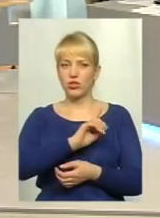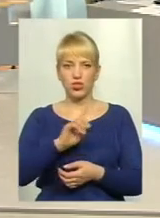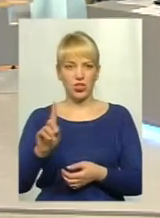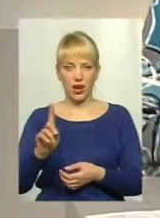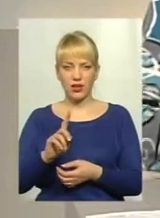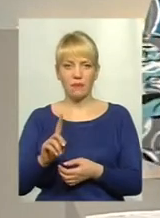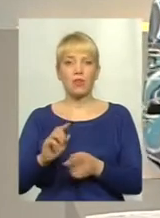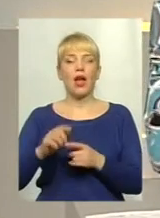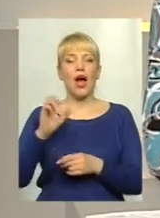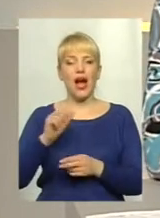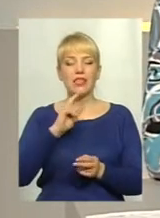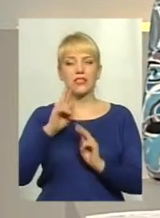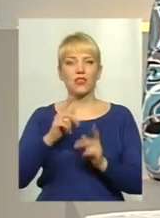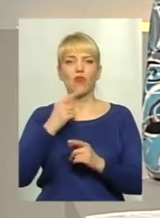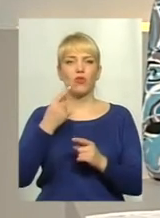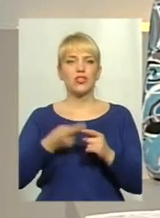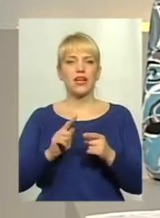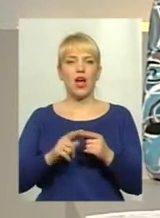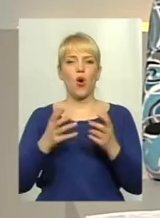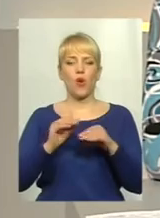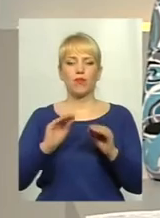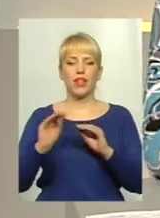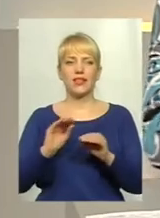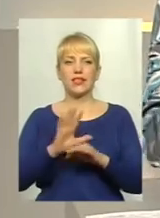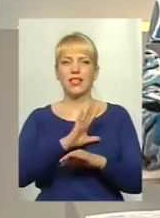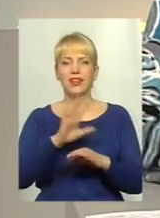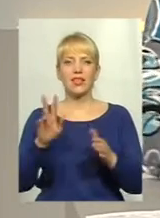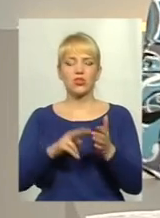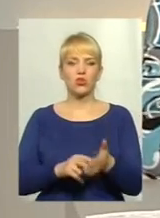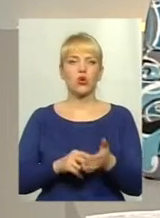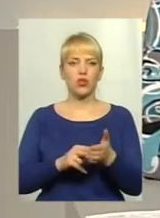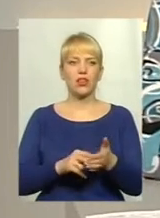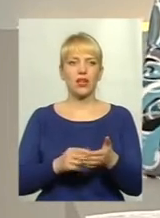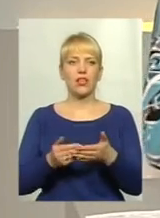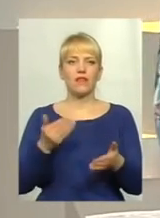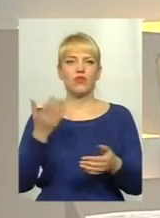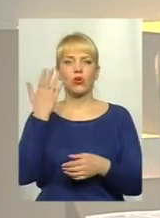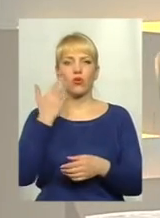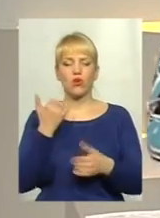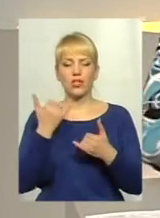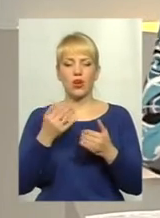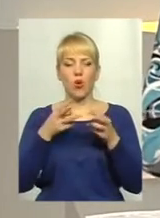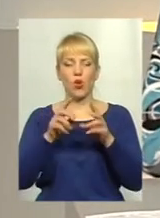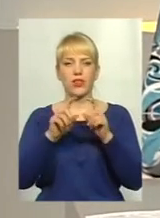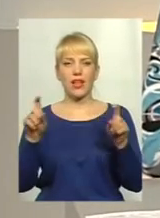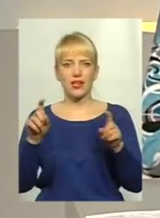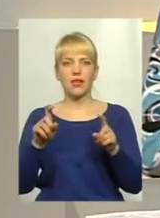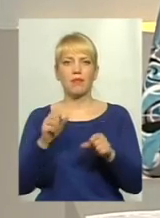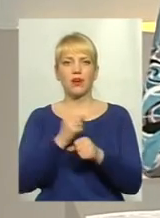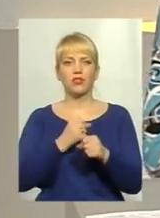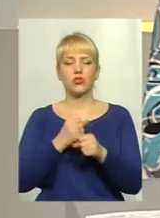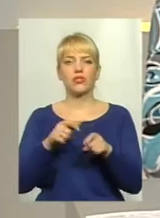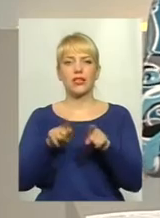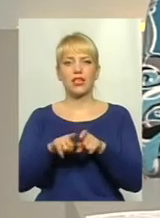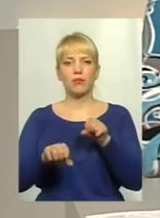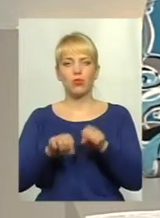скаржники говорять про те, що цього обладнання не стояло, відколи котельня працює. За такі порушення, чи можете